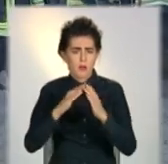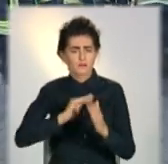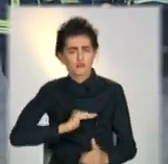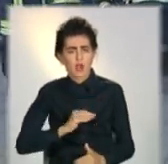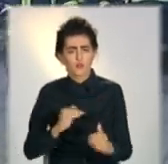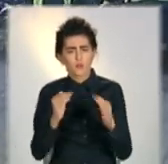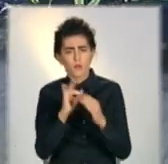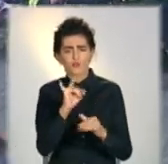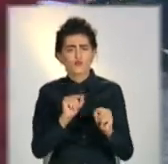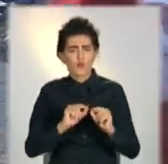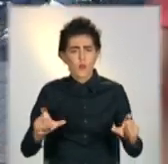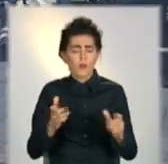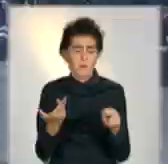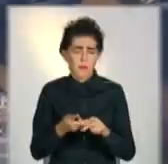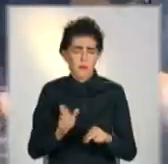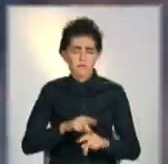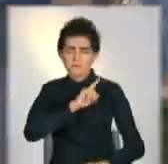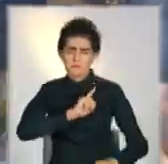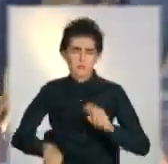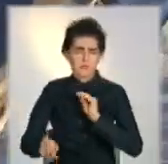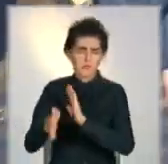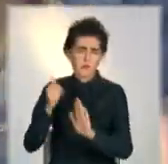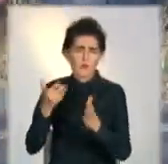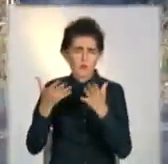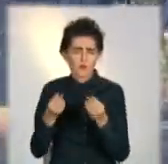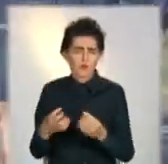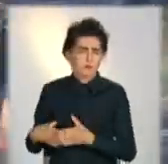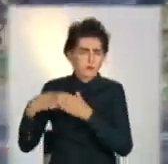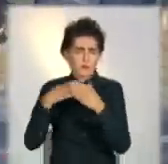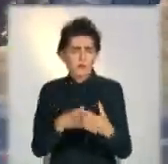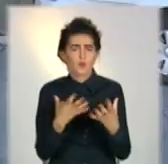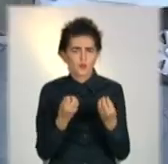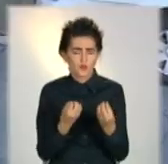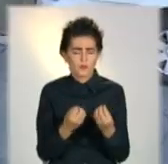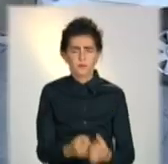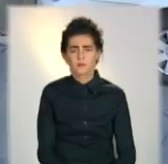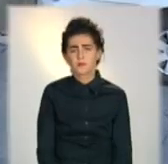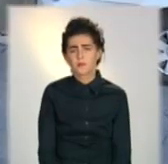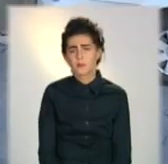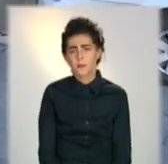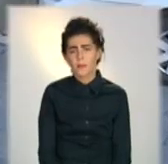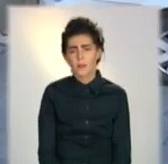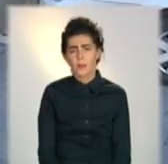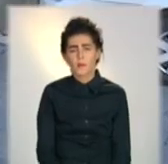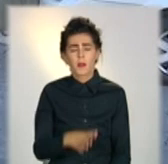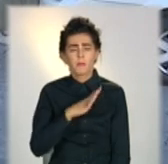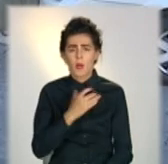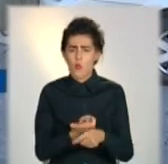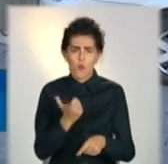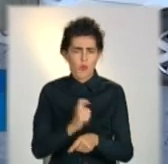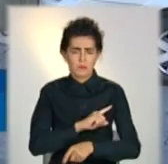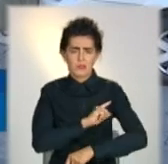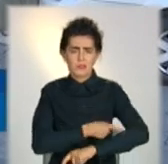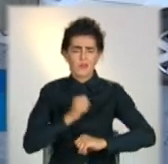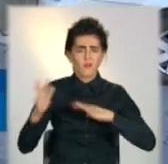будинків і школи. Тому на допомогу покритили загони сусідніх міст. Так як був значний вітер, і крім того